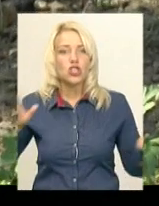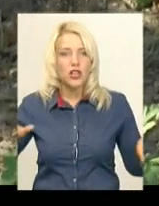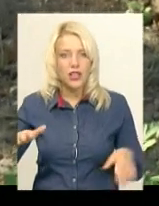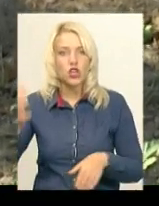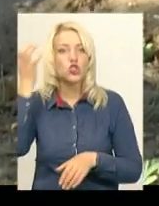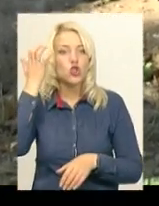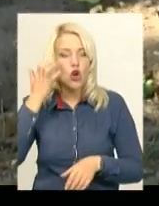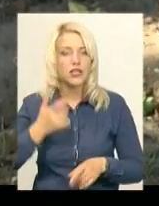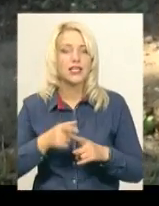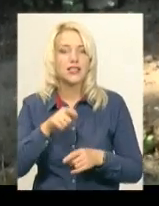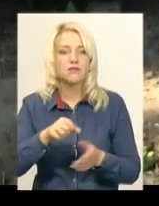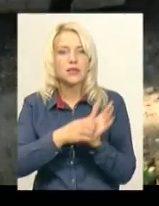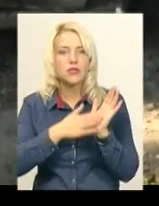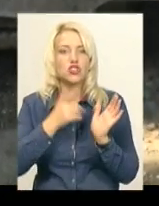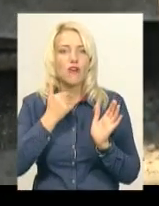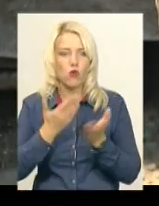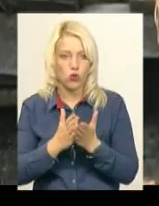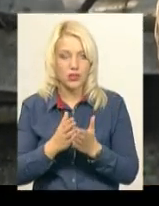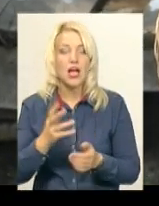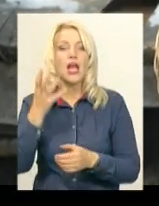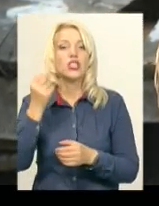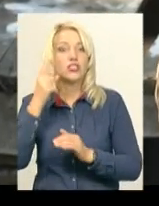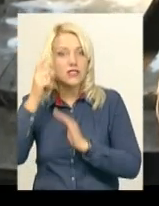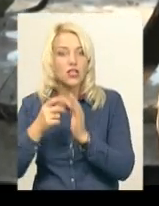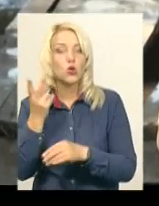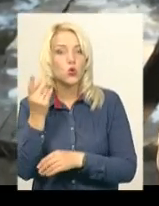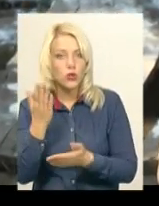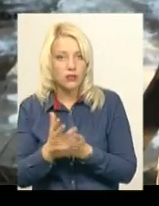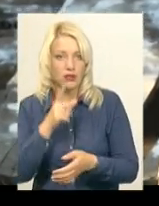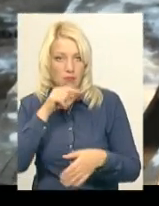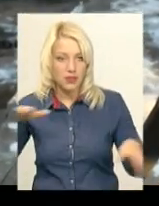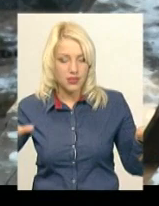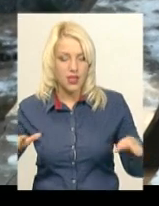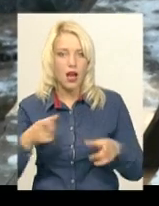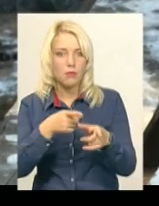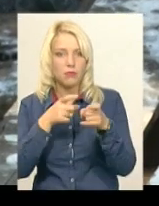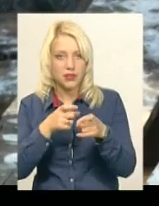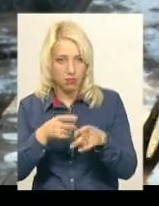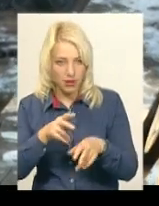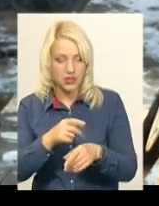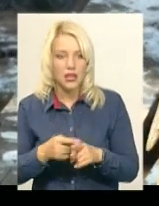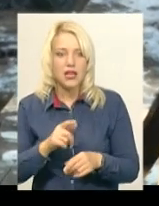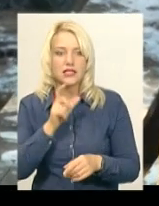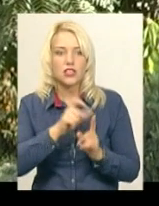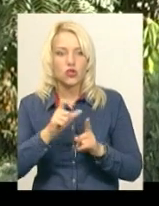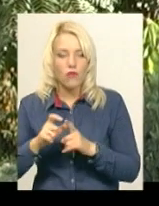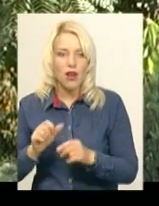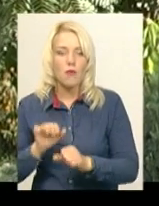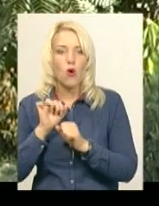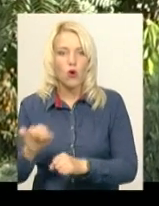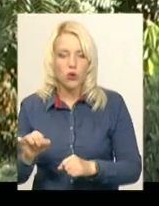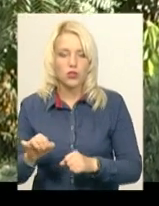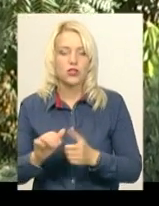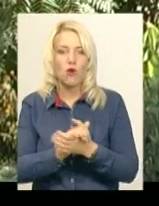раніше у цьому ж селі знайшли ще одного підбитого птаха. За словами голови обласної організації Українського товариства охорони природи Юрія